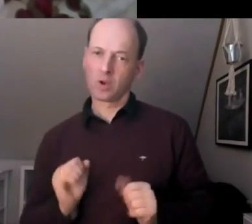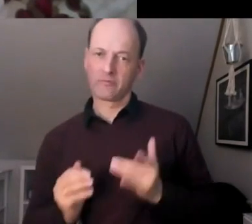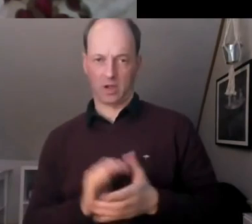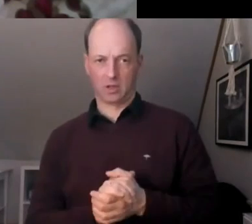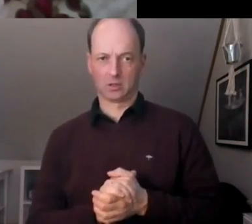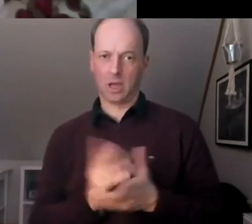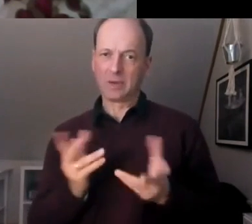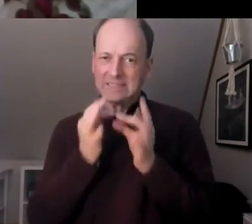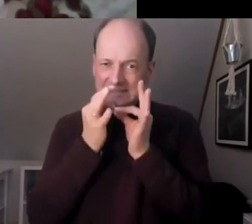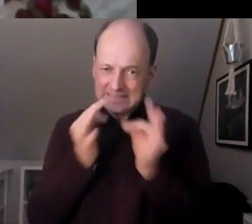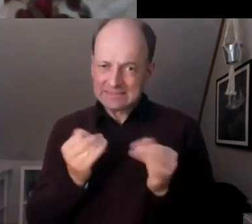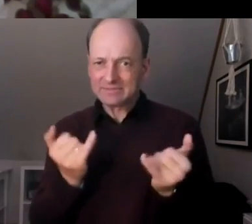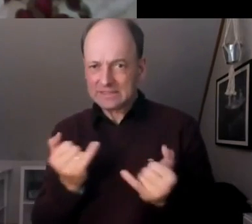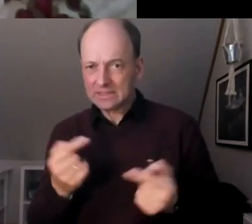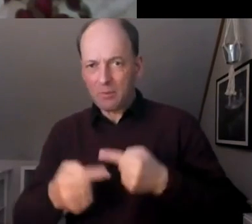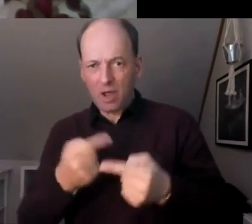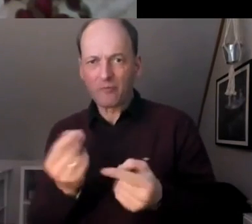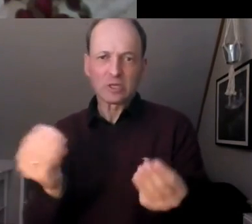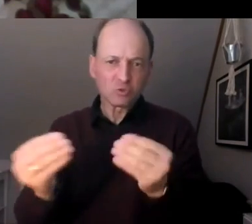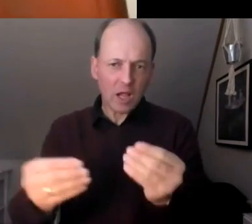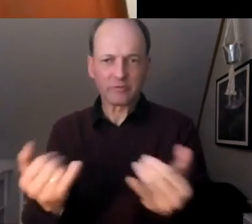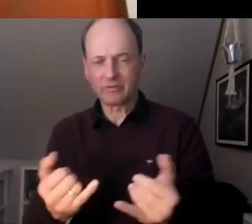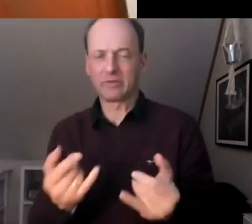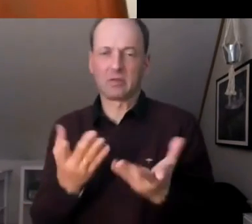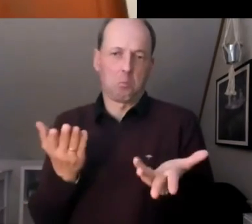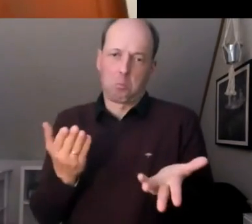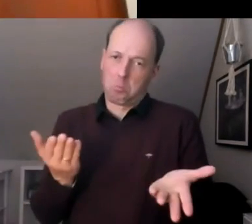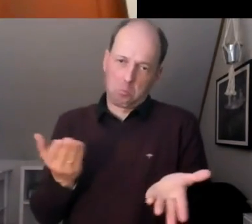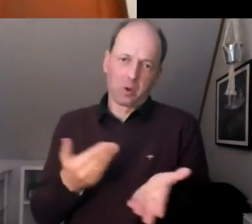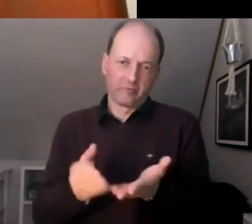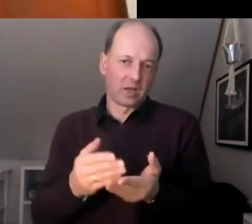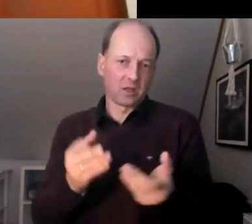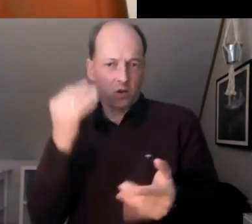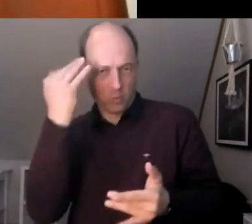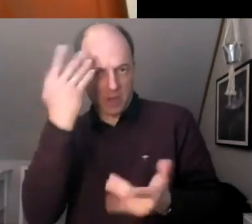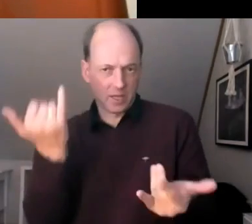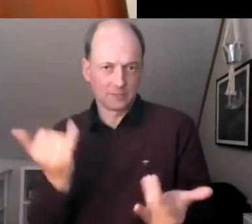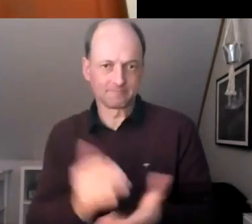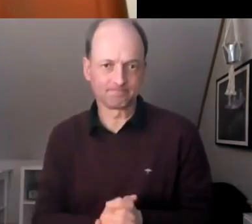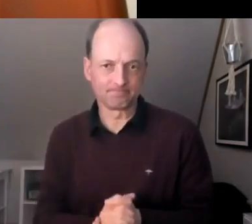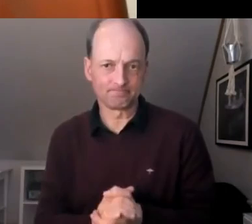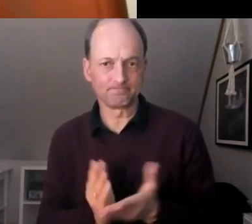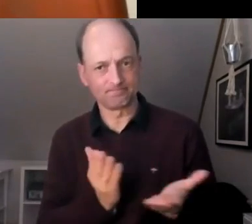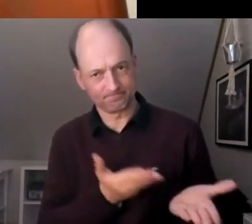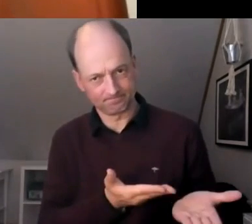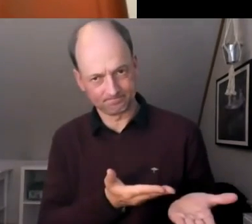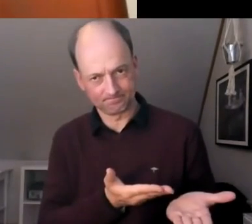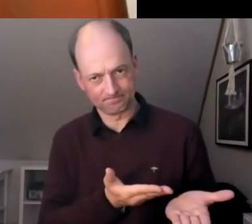Details, wie sowas ausgestattet wird. Und da würde ich gerne auch nochmal ergänzen.